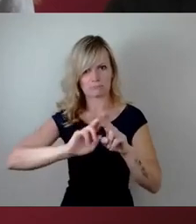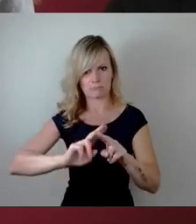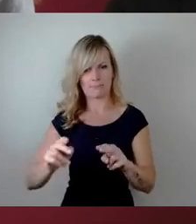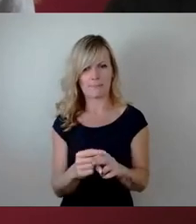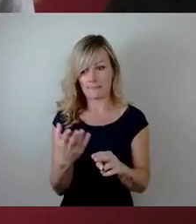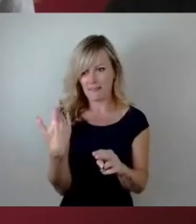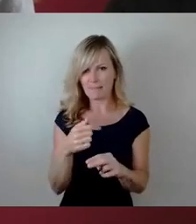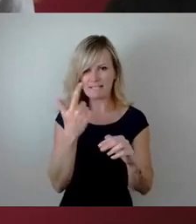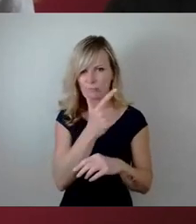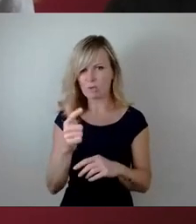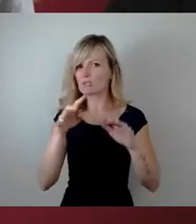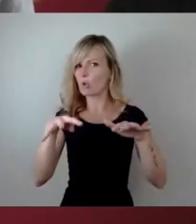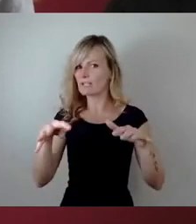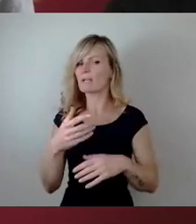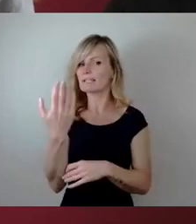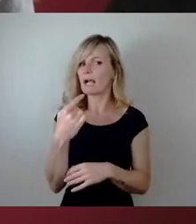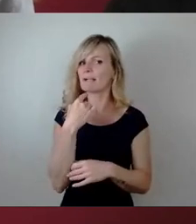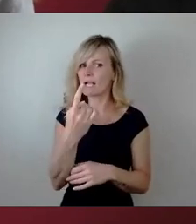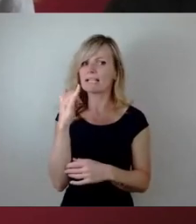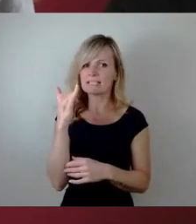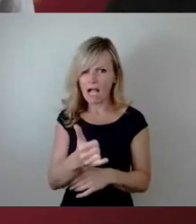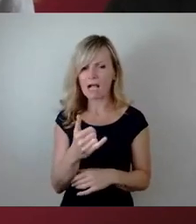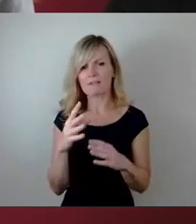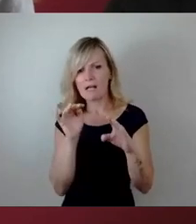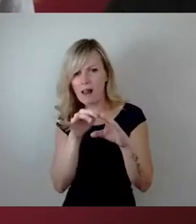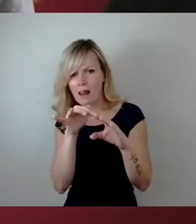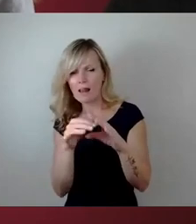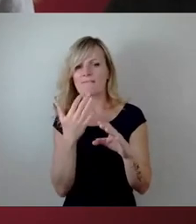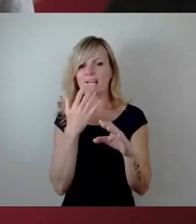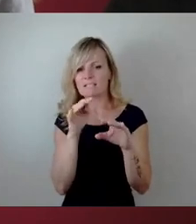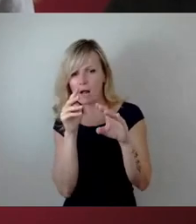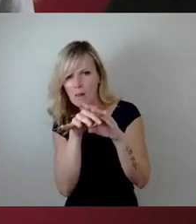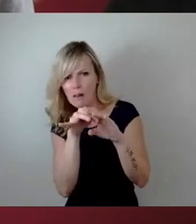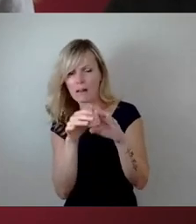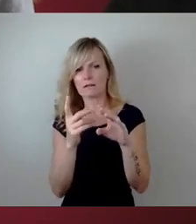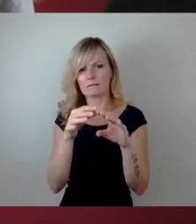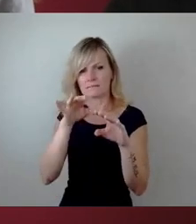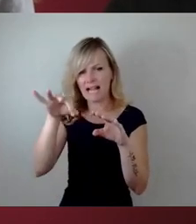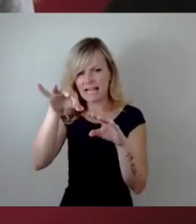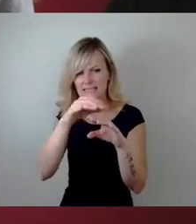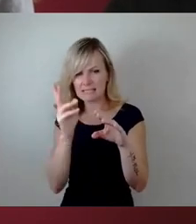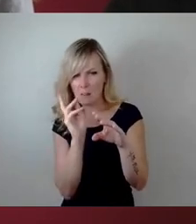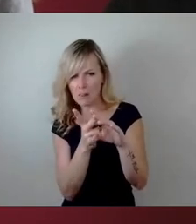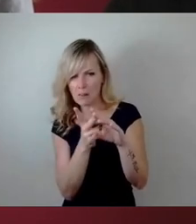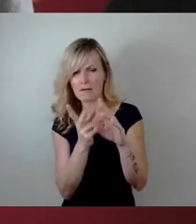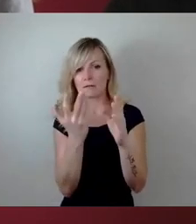damals eindringendes Wasser und Haushaltseinträge benannt. Das sind offensichtlich auch die Gründe, die wohl zum Einsturz der Brücke geführt haben.